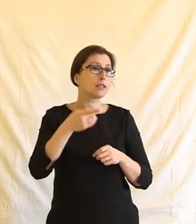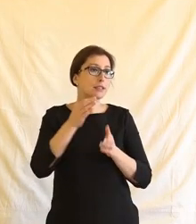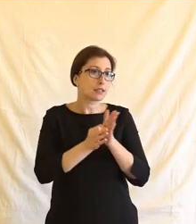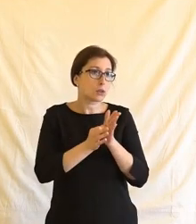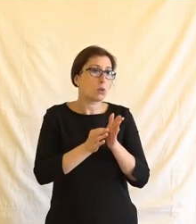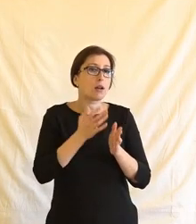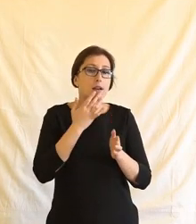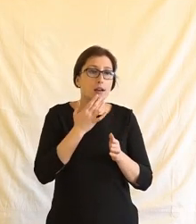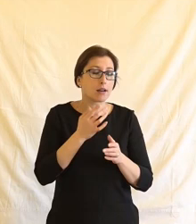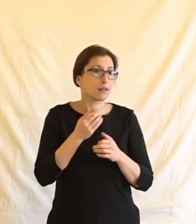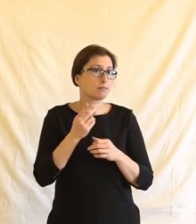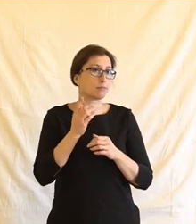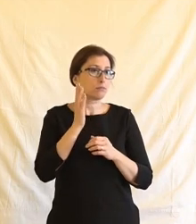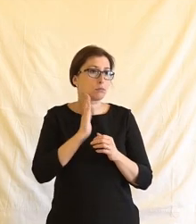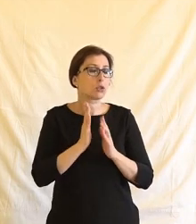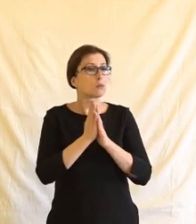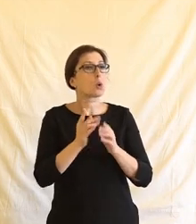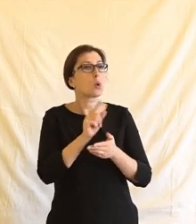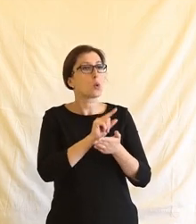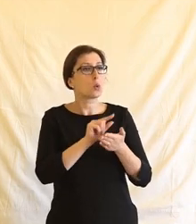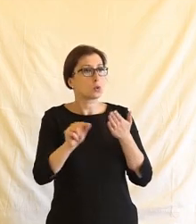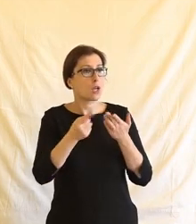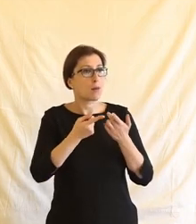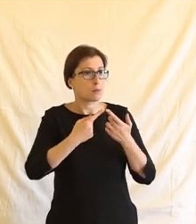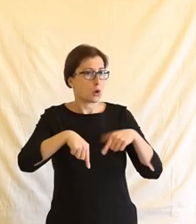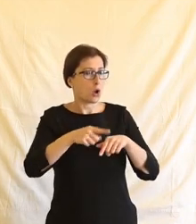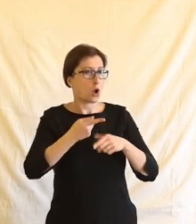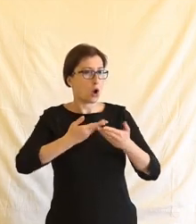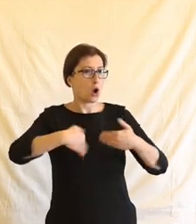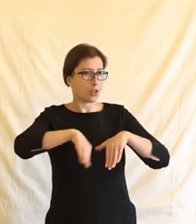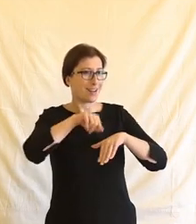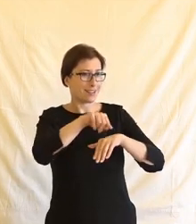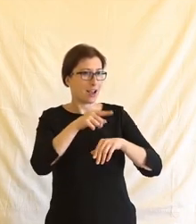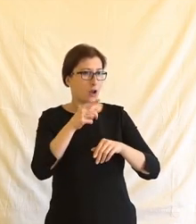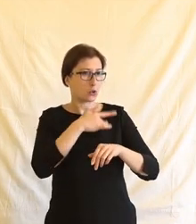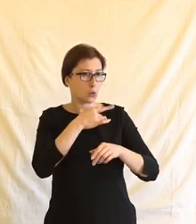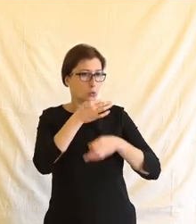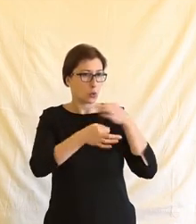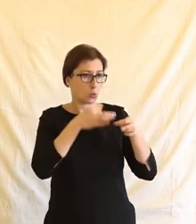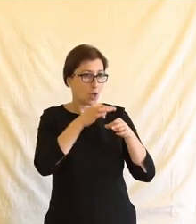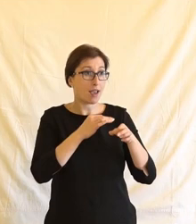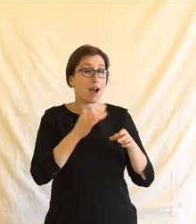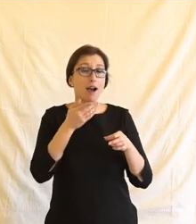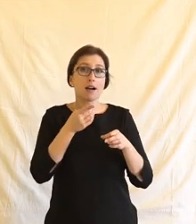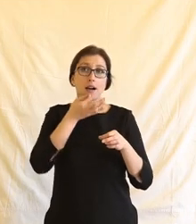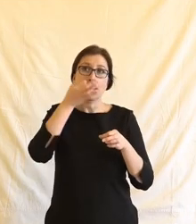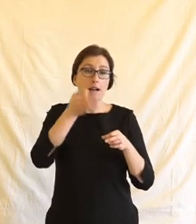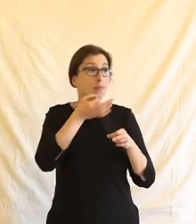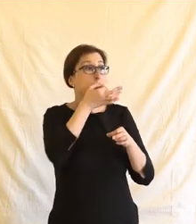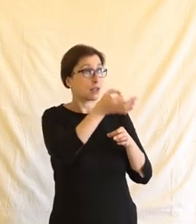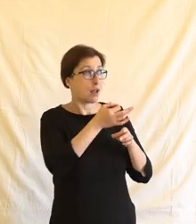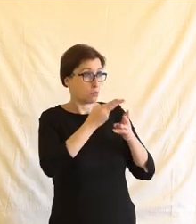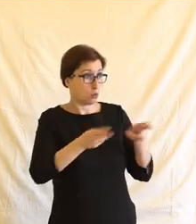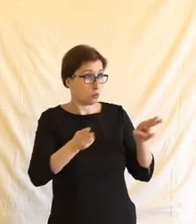třeba děláme tak, že si požádáme stanoviskou úřad pro ochranu osobních údajů, ale to samozřejmě nejde dělat u všech těch základních